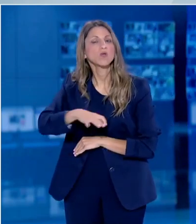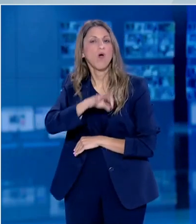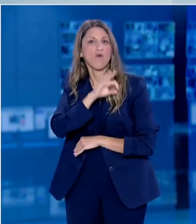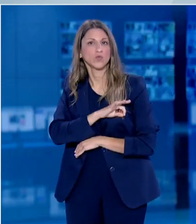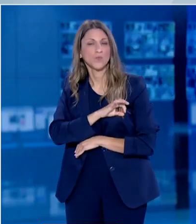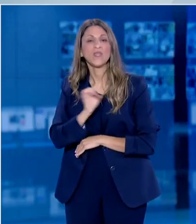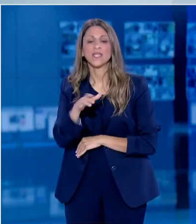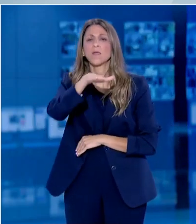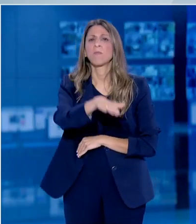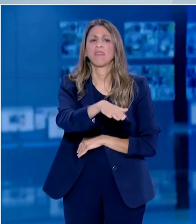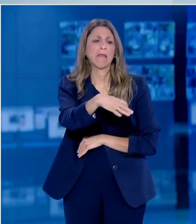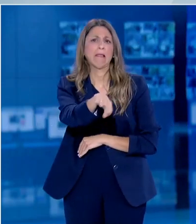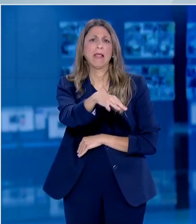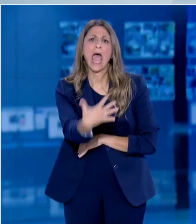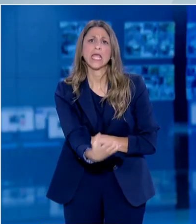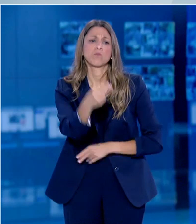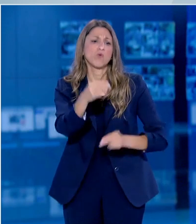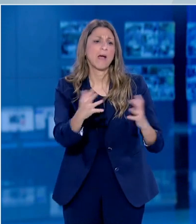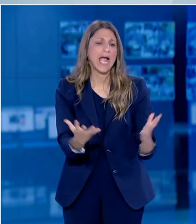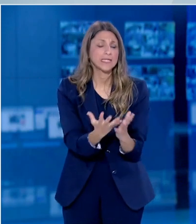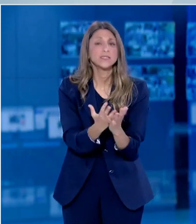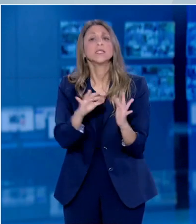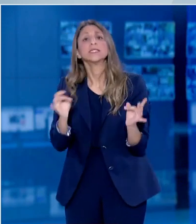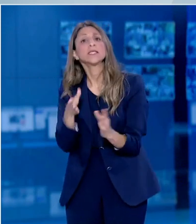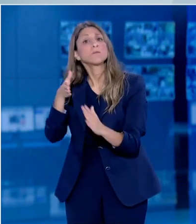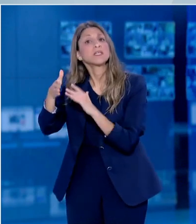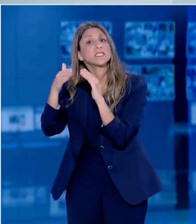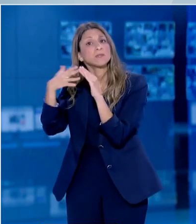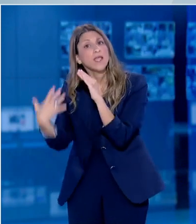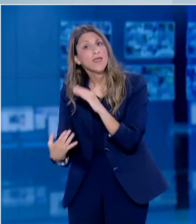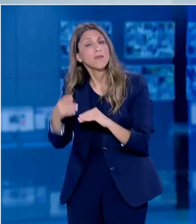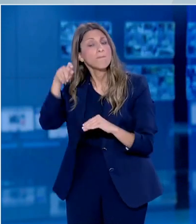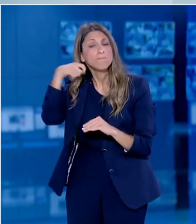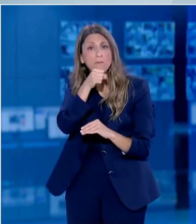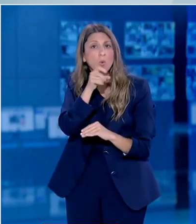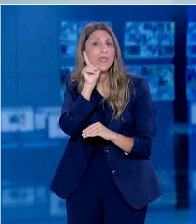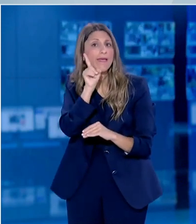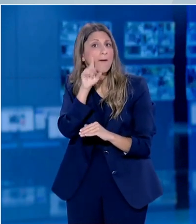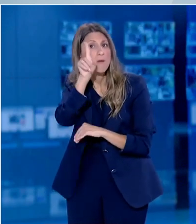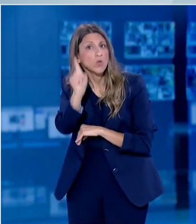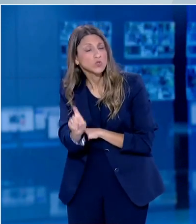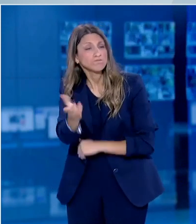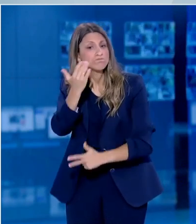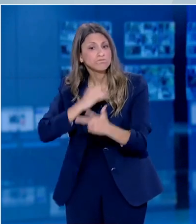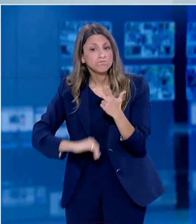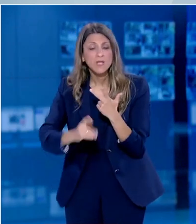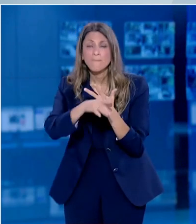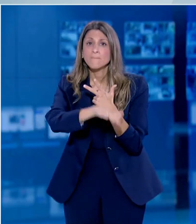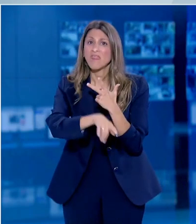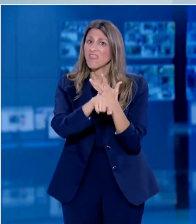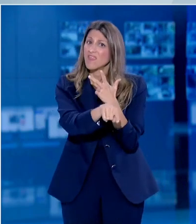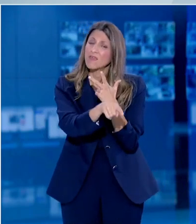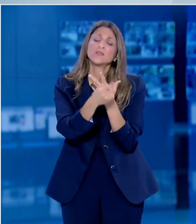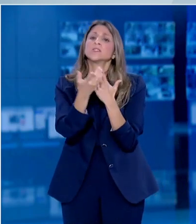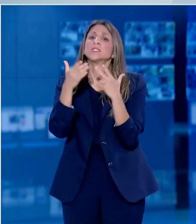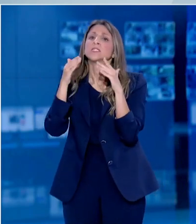ευπαθή ομάδα ένα παιδί που μένει με τη γιαγιά ή τον παππού ή κάποια άλλη ευπαθή ομάδα στο σπίτι ένα παιδί που ζει σε